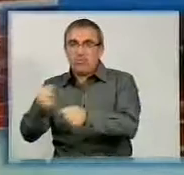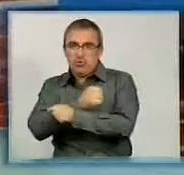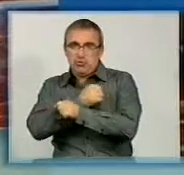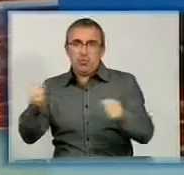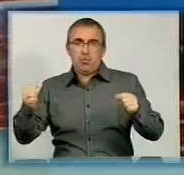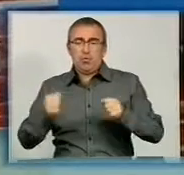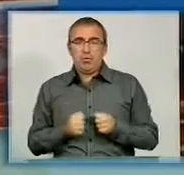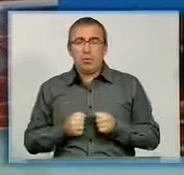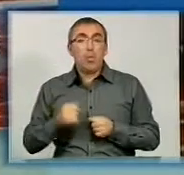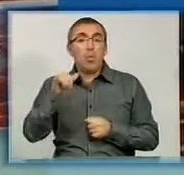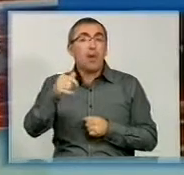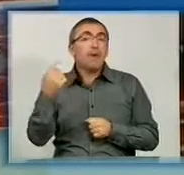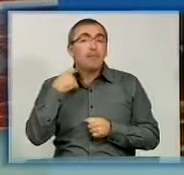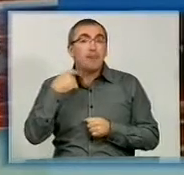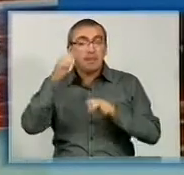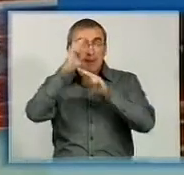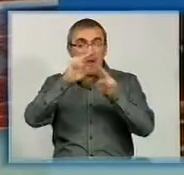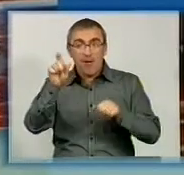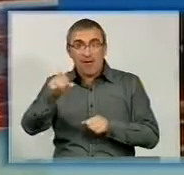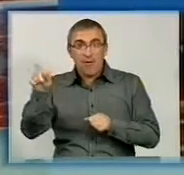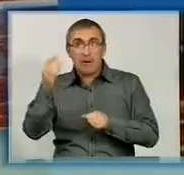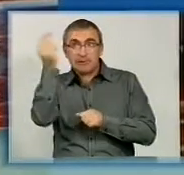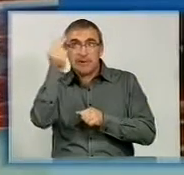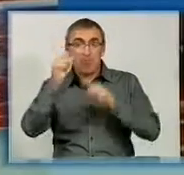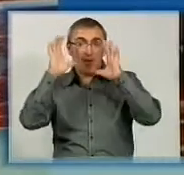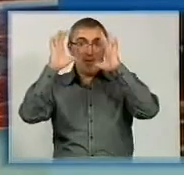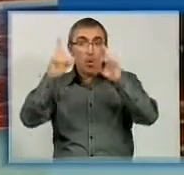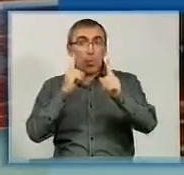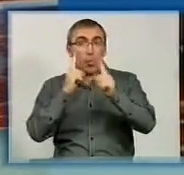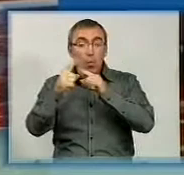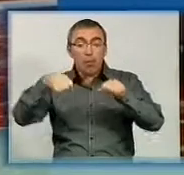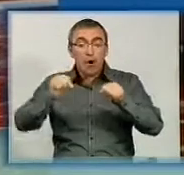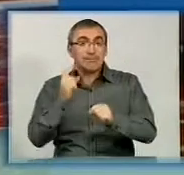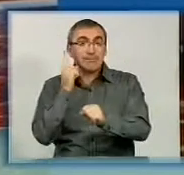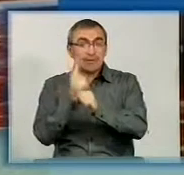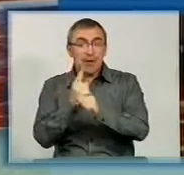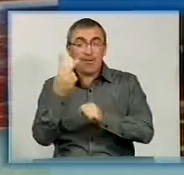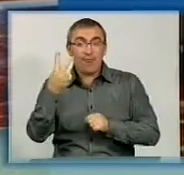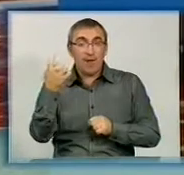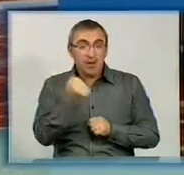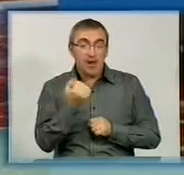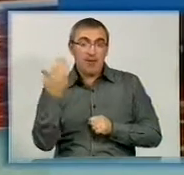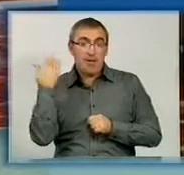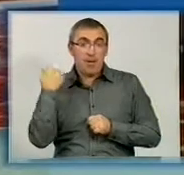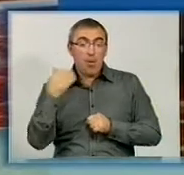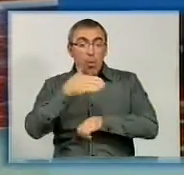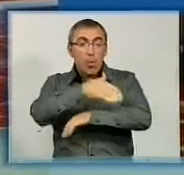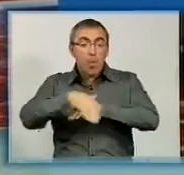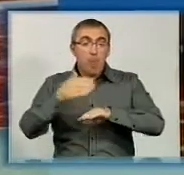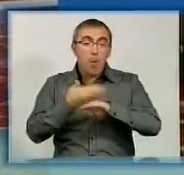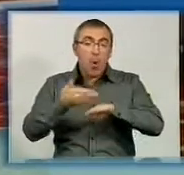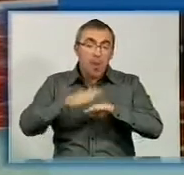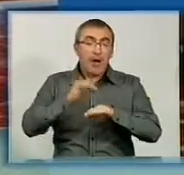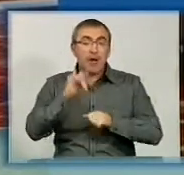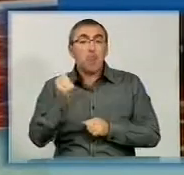В Кіровограді невідомі замалювали дорожні знаки. Рух мотоциклістів заборонено. Нагадаю, два тижні останні їздити вулицями Полтавська та